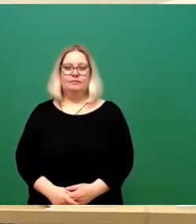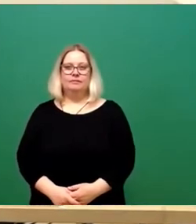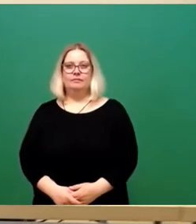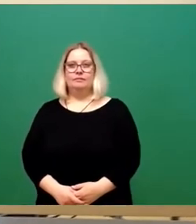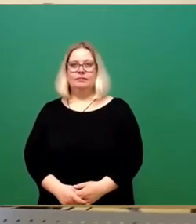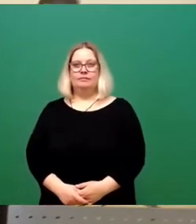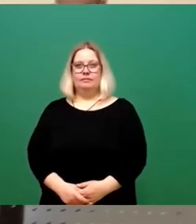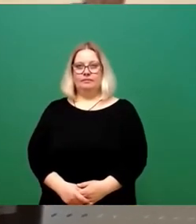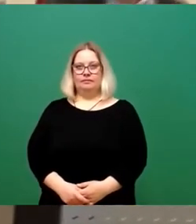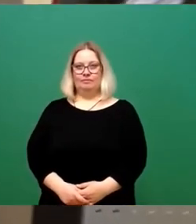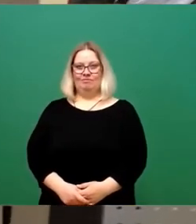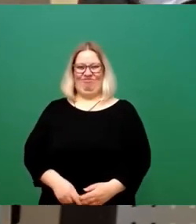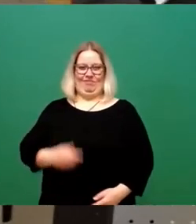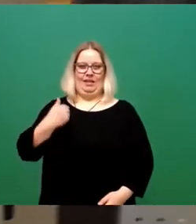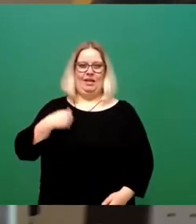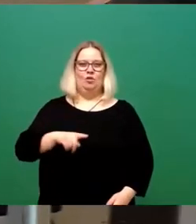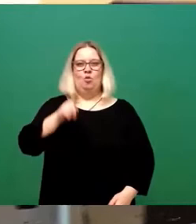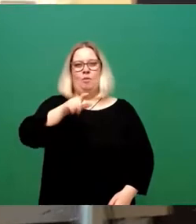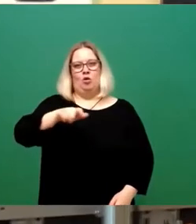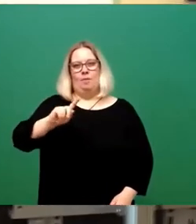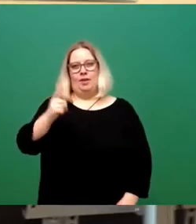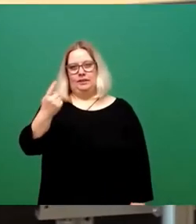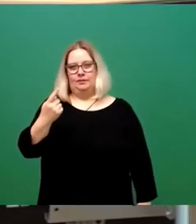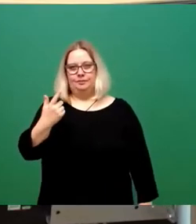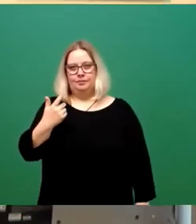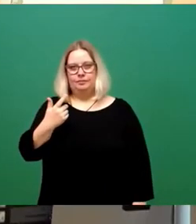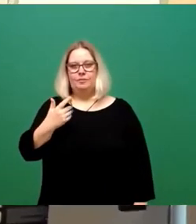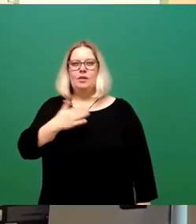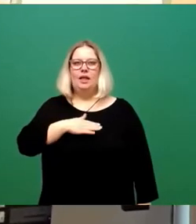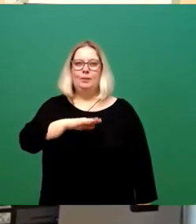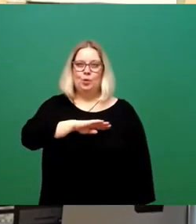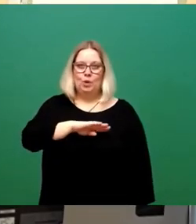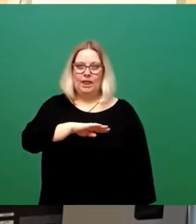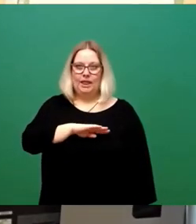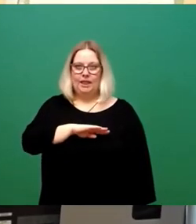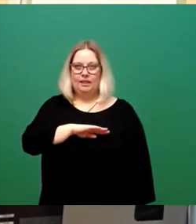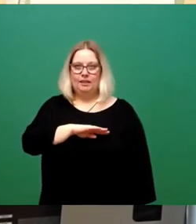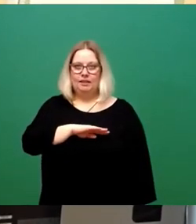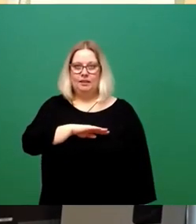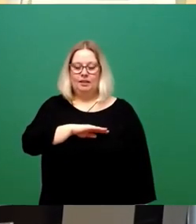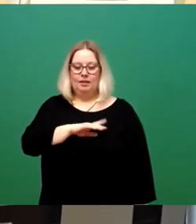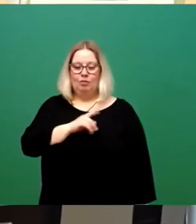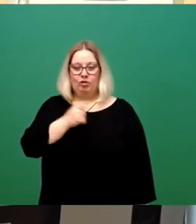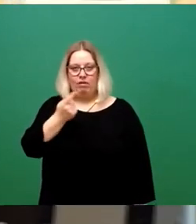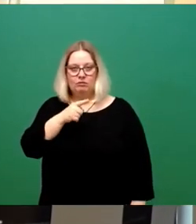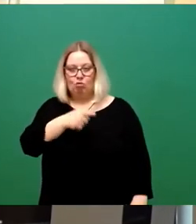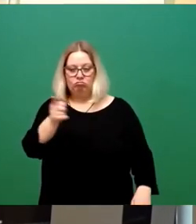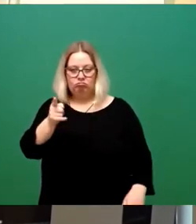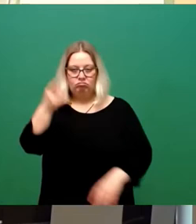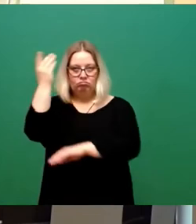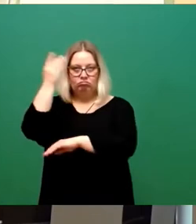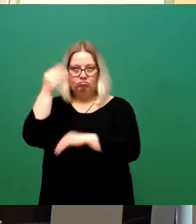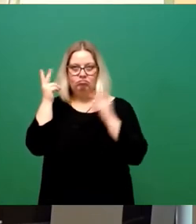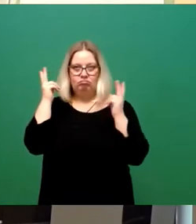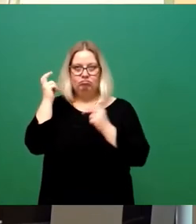Sehr geehrter Herr Oberbürgermeister, werte Kolleginnen und Kollegen, wenn ich mir manche Wortbeiträge so angehört habe,